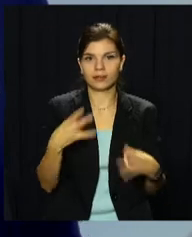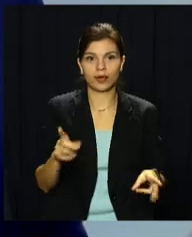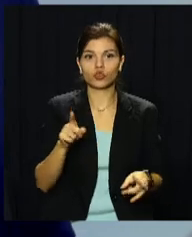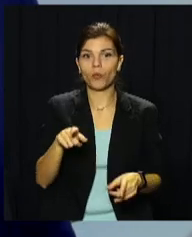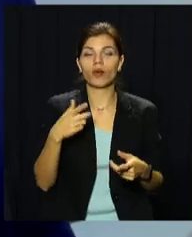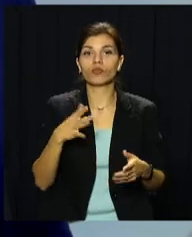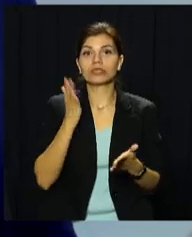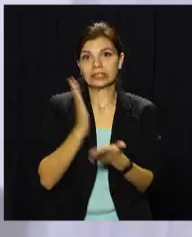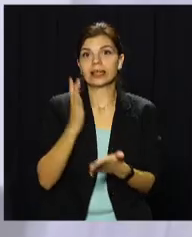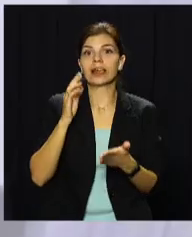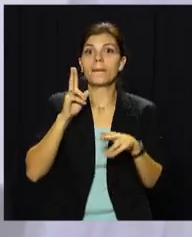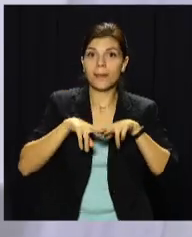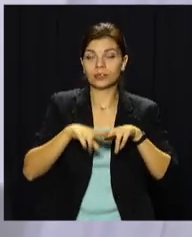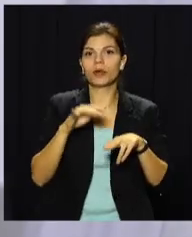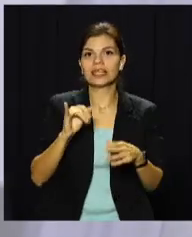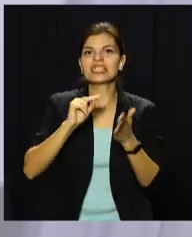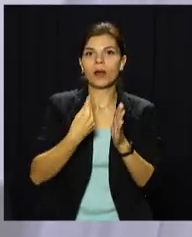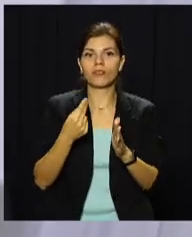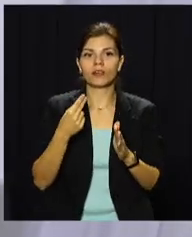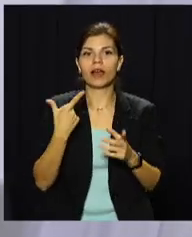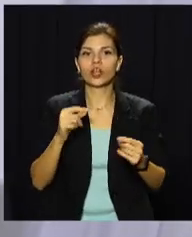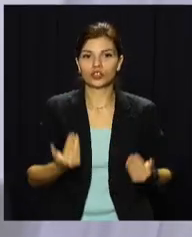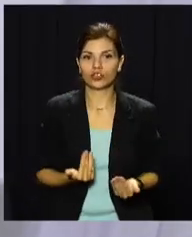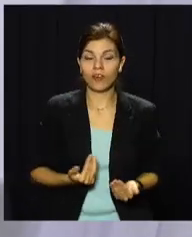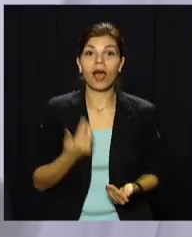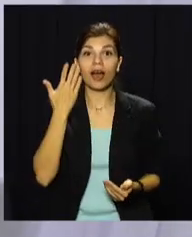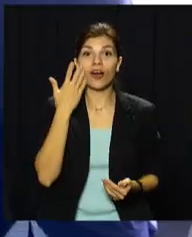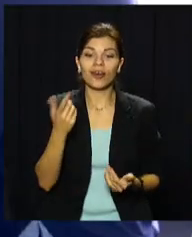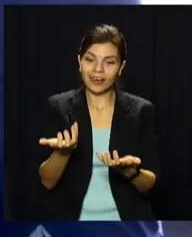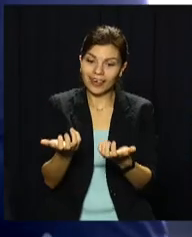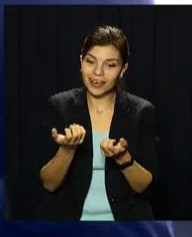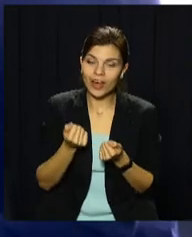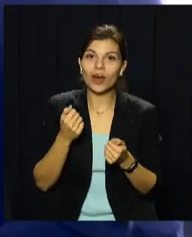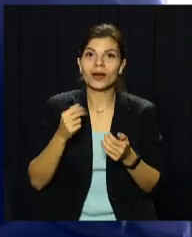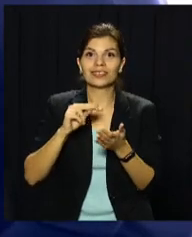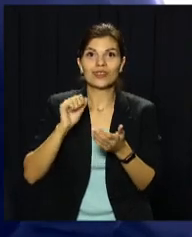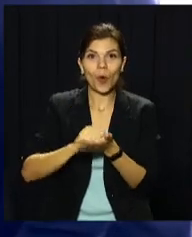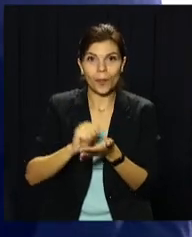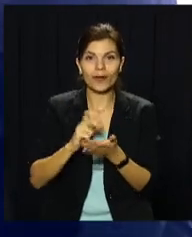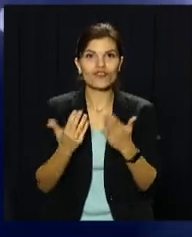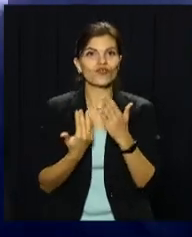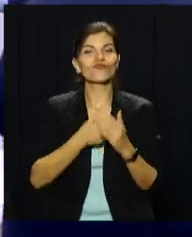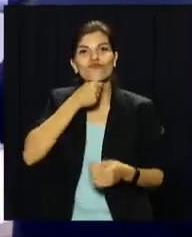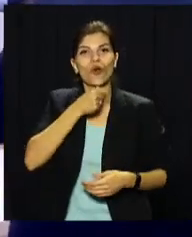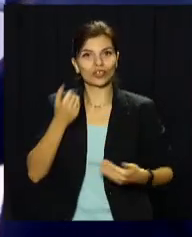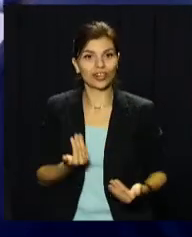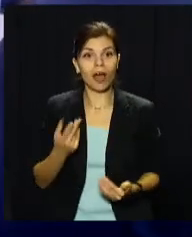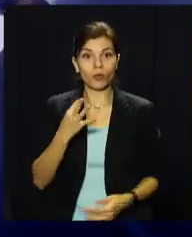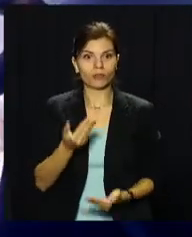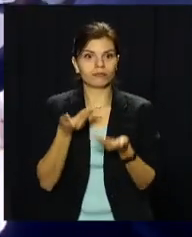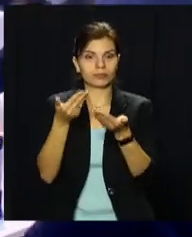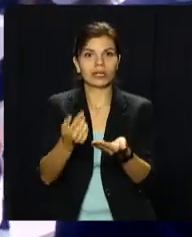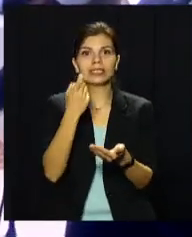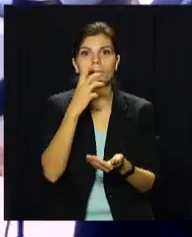щоб вони вже отримали одразу. А поки юним кам'янчанам вручали документи в доросле життя, електронна черга визначила мільйонного відвідувача